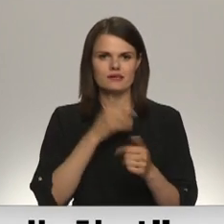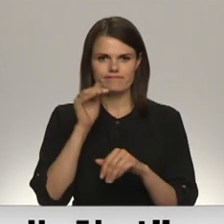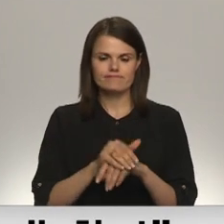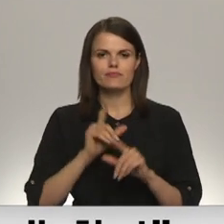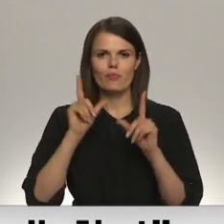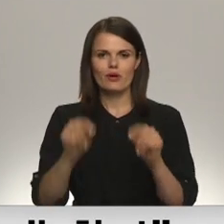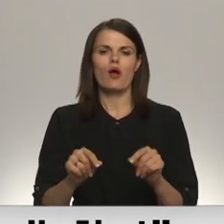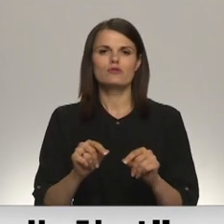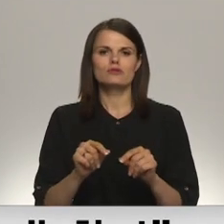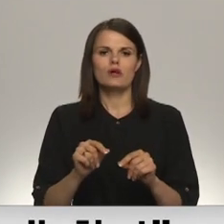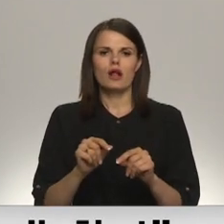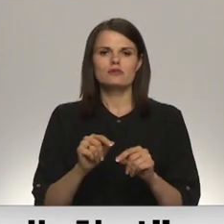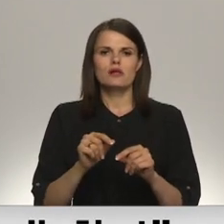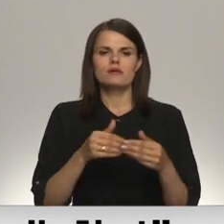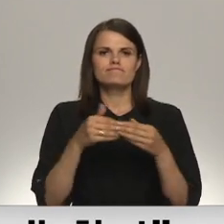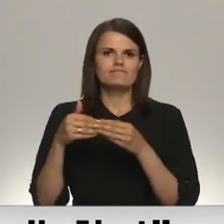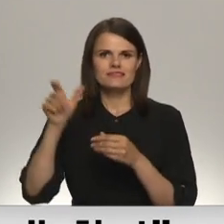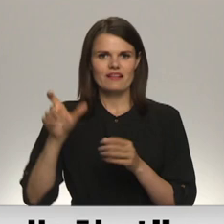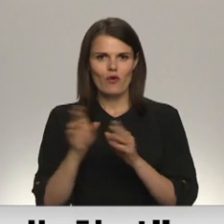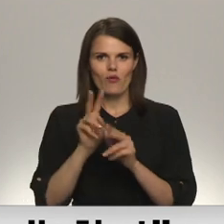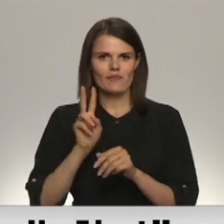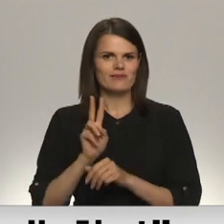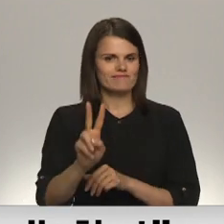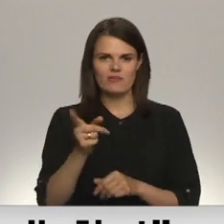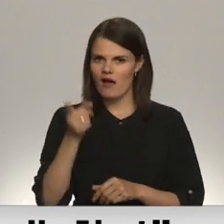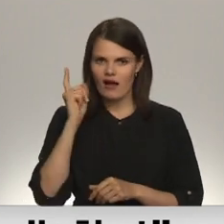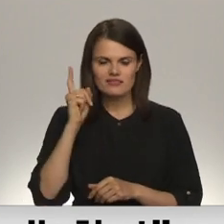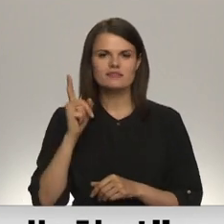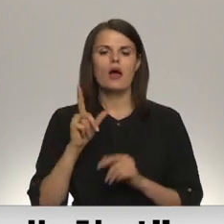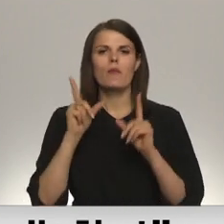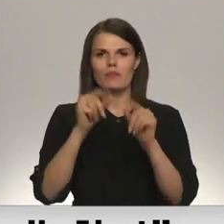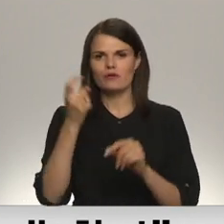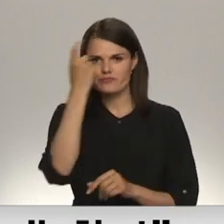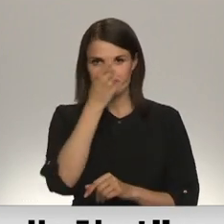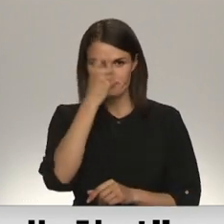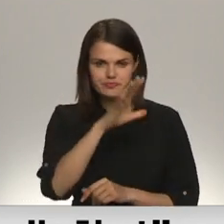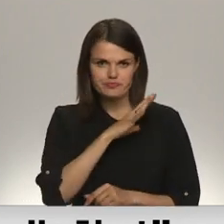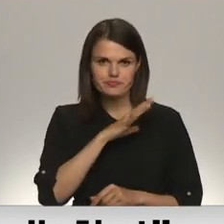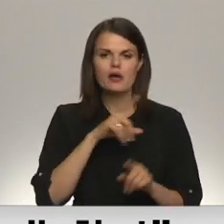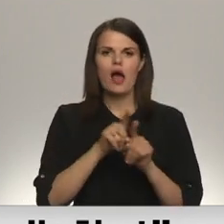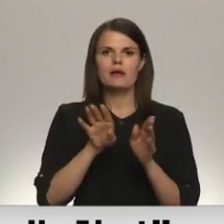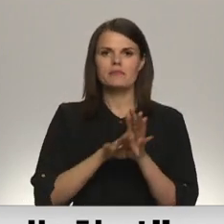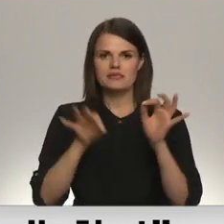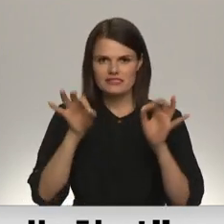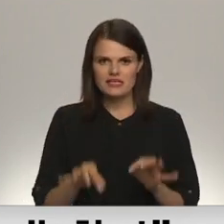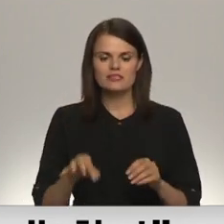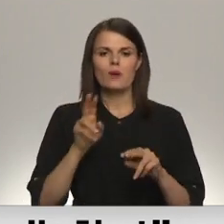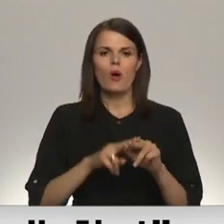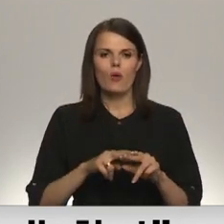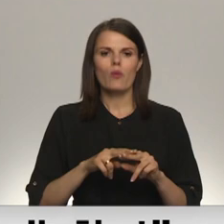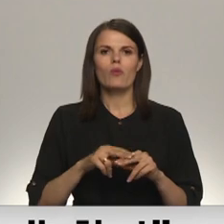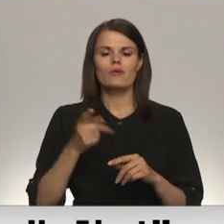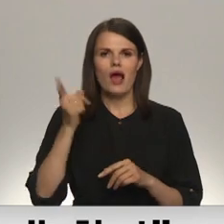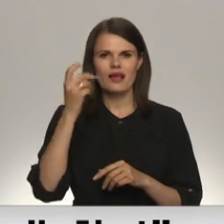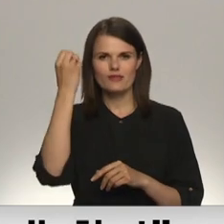braukšana pārrodēt pasažieri, kas ir aizliegts braukšana reibumā, braukšana bez vadīta apliecības un braukšana pie aizliezoša